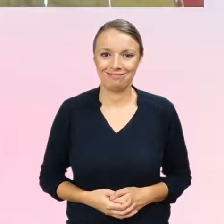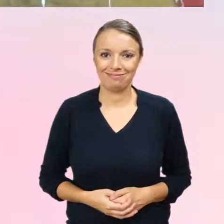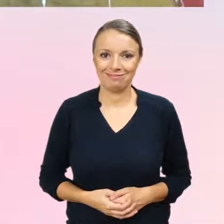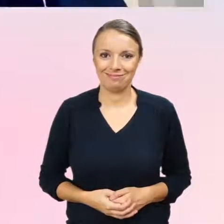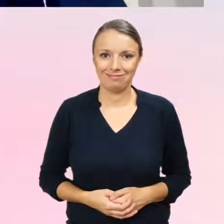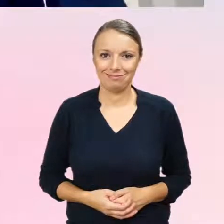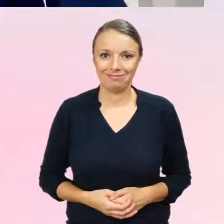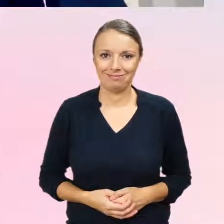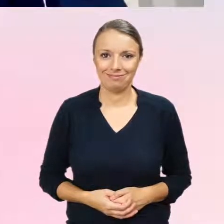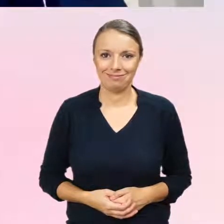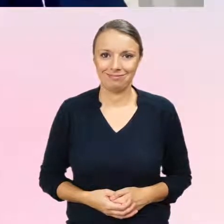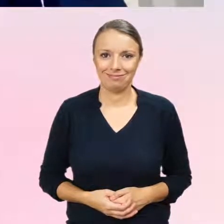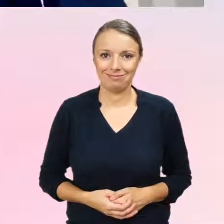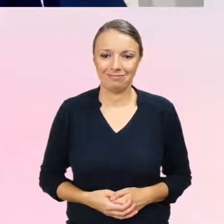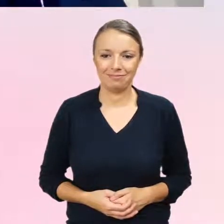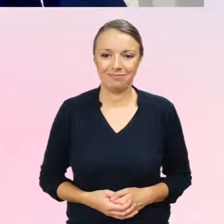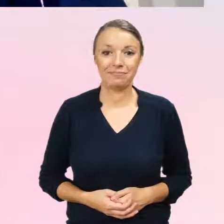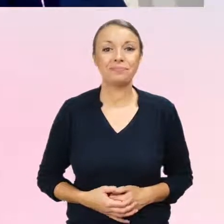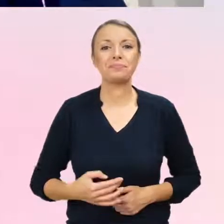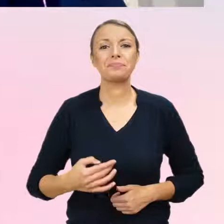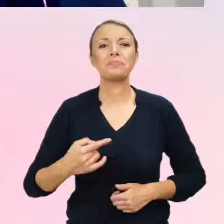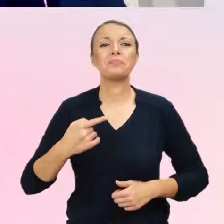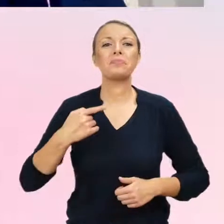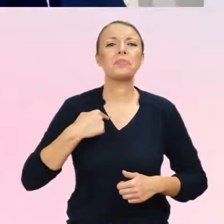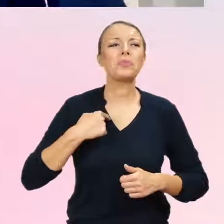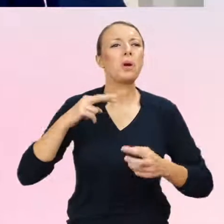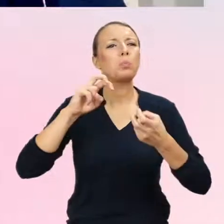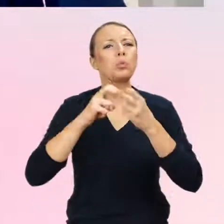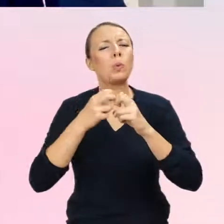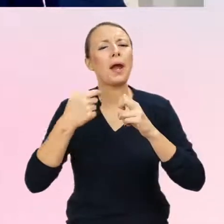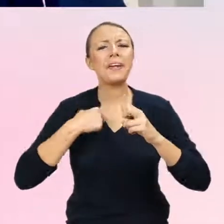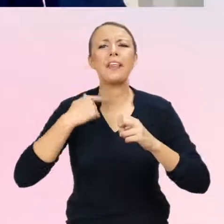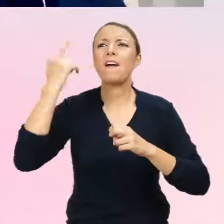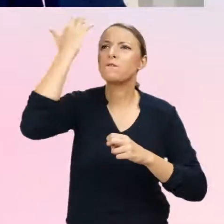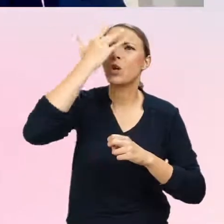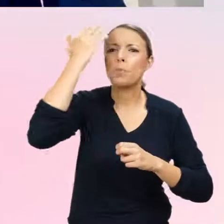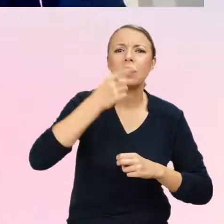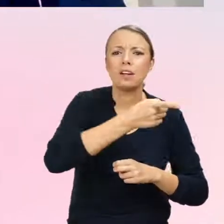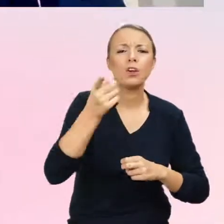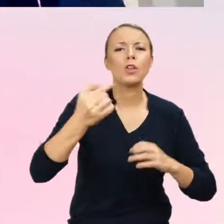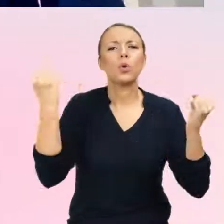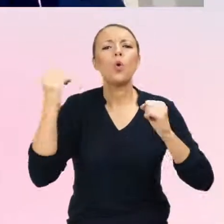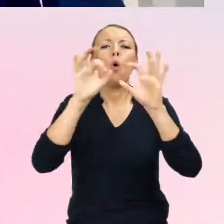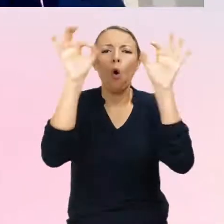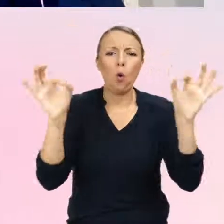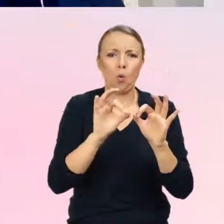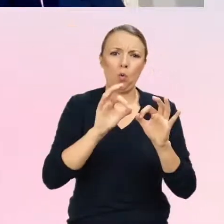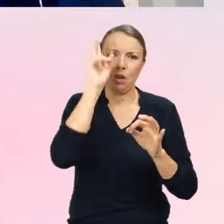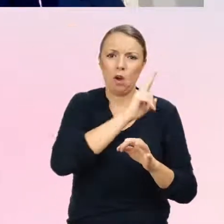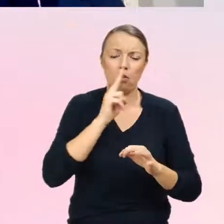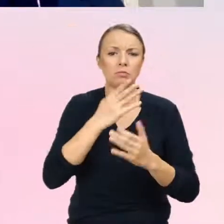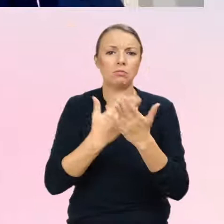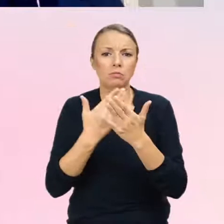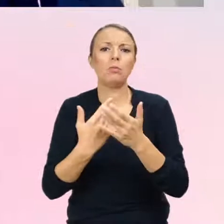I ja próbuję sobie Państwa wyobrażać jako takiego zbiorowego rodzica, tak? Bo te pytania, które zadajecie w gabinecie, to one często są